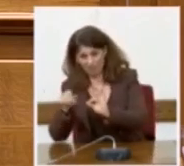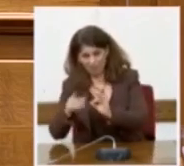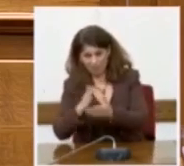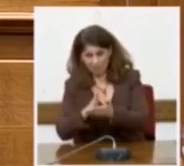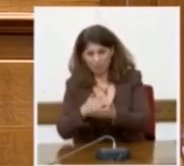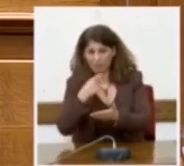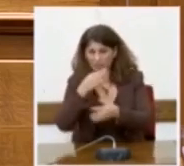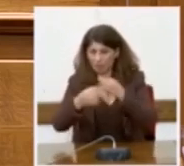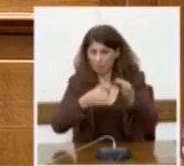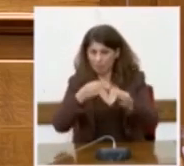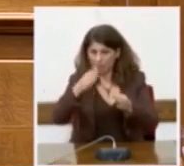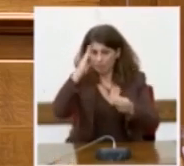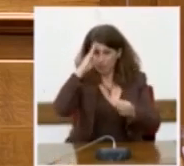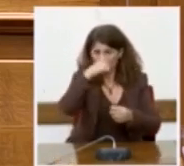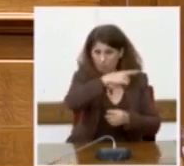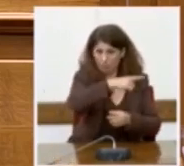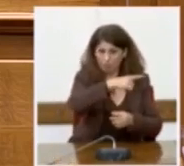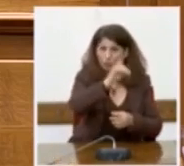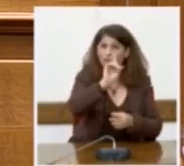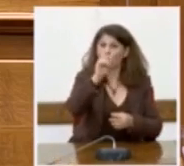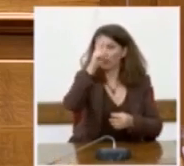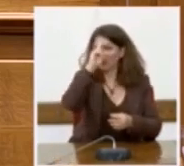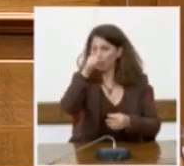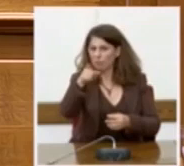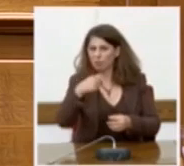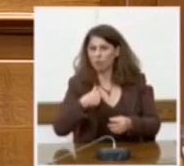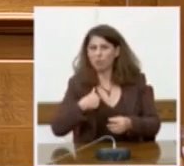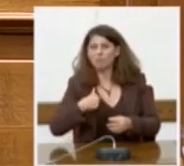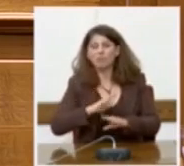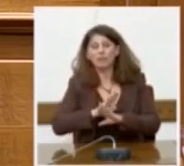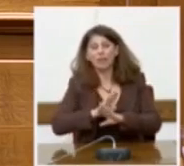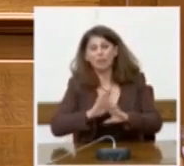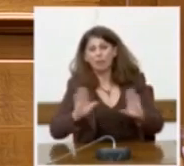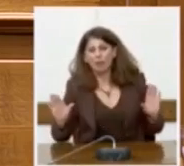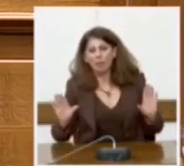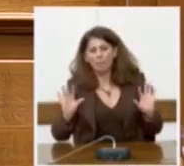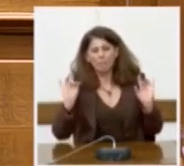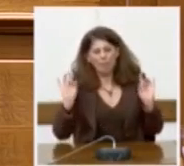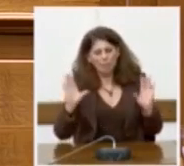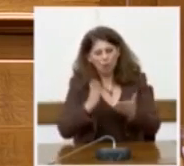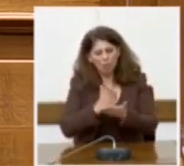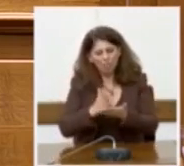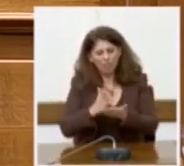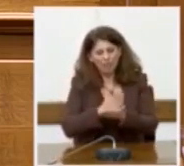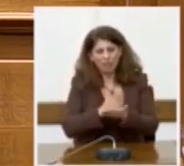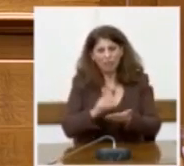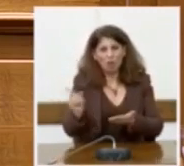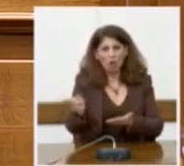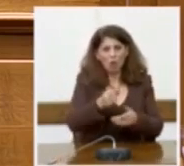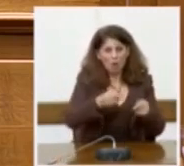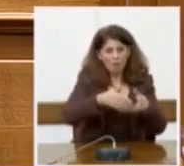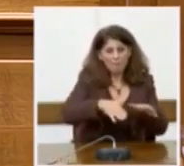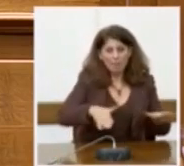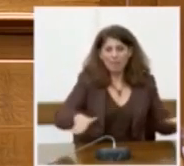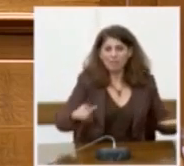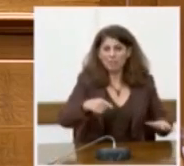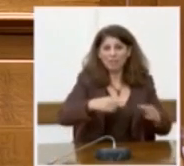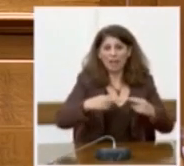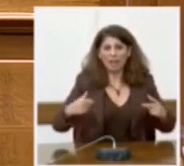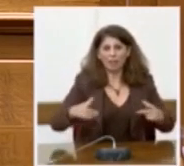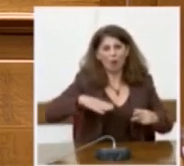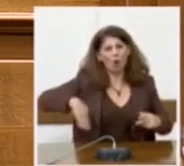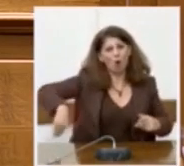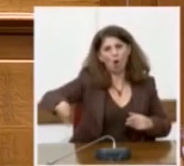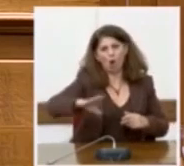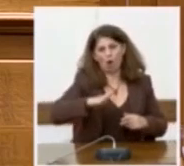μιλάτε συνέχεια για τον Αμερικανικό και όχι για το Γερμανικό Εμείς δεν κάνουμε καμία απολύτως διάκριση, όλοι οι υπεριαλισμοί είναι εχθροί όλων των λαών